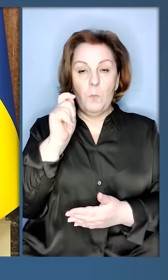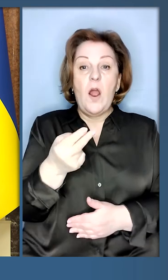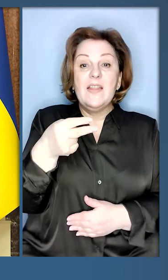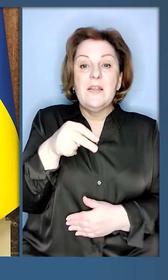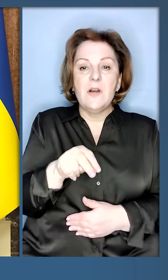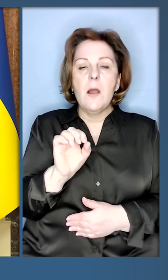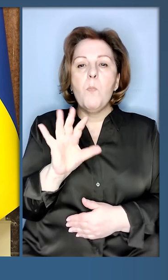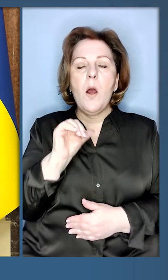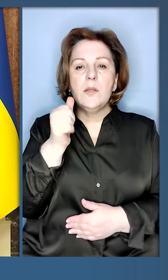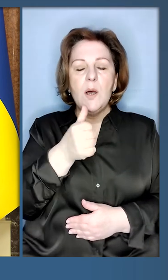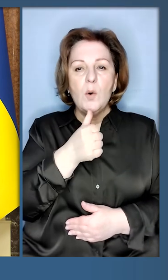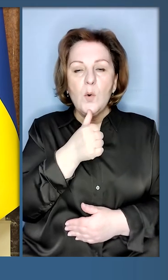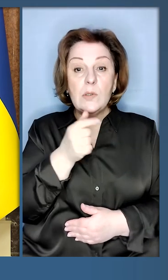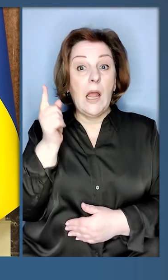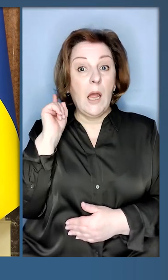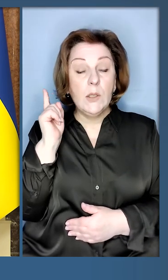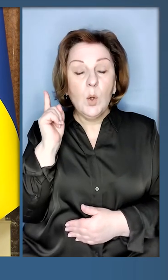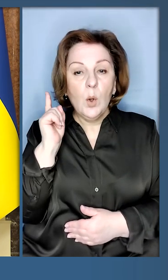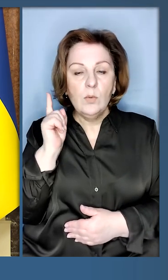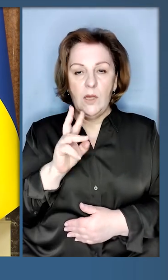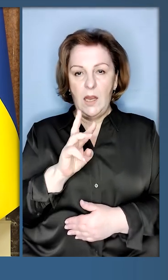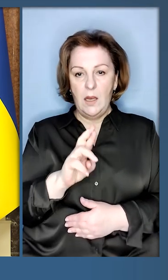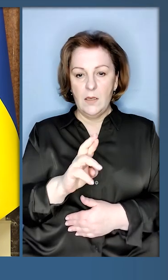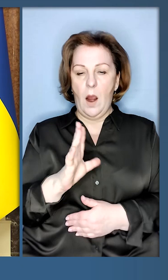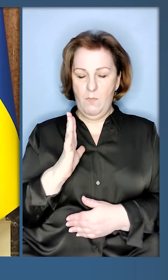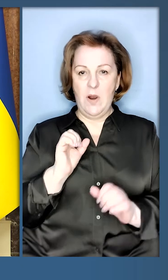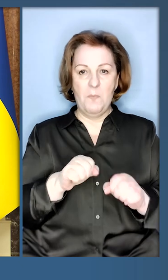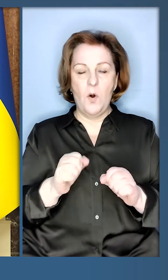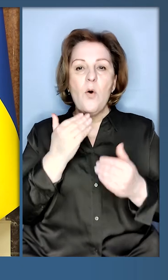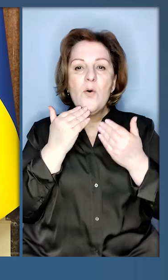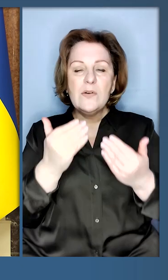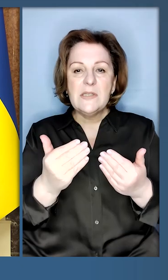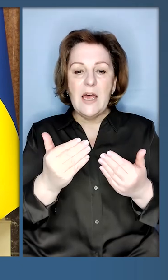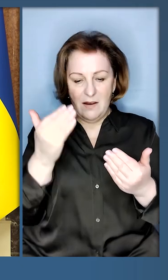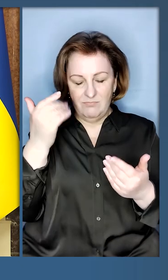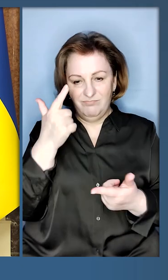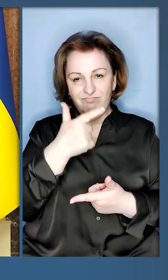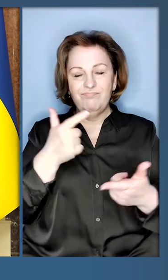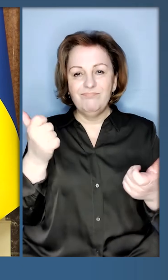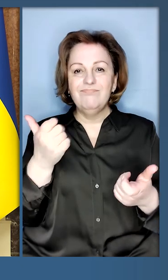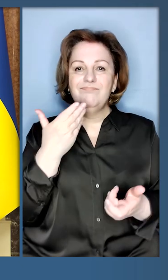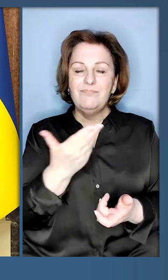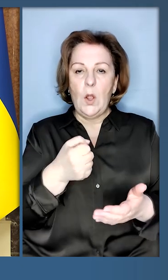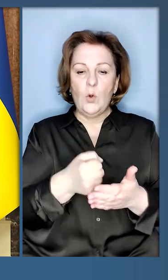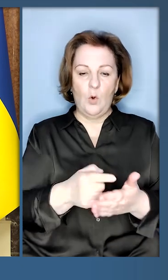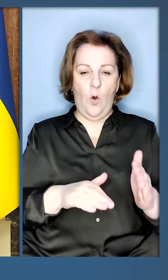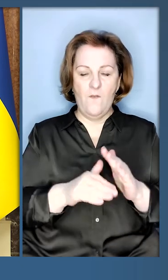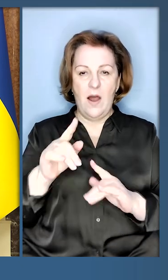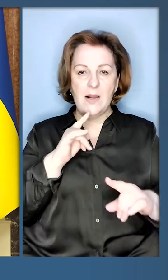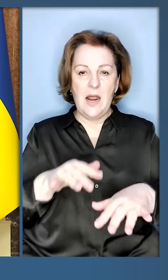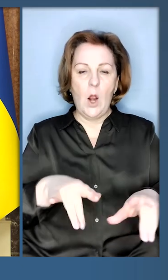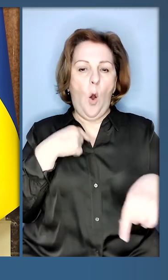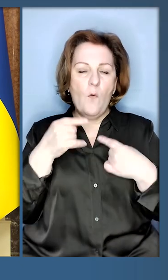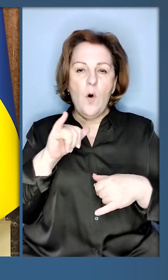2015 році, і тоді я мав можливість звернутися до Верховної Ради і говорити